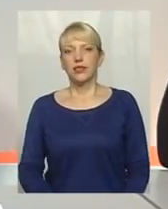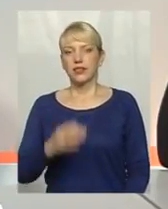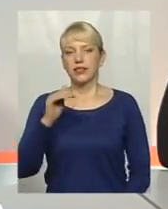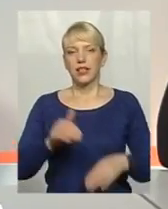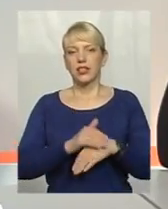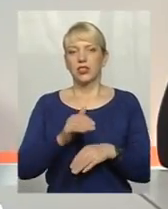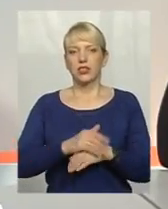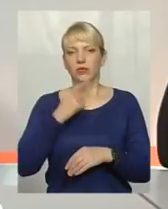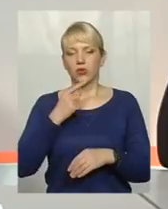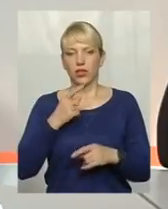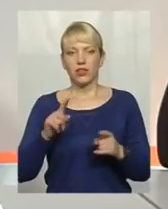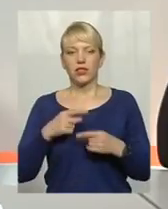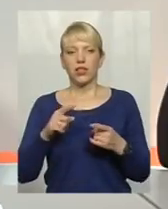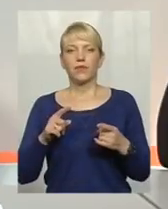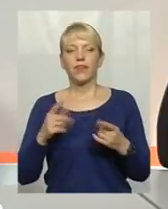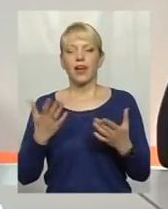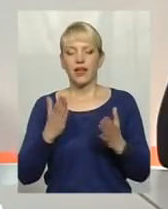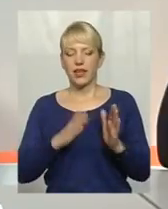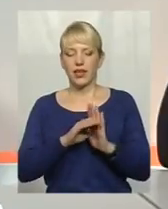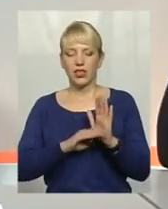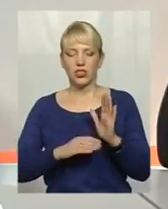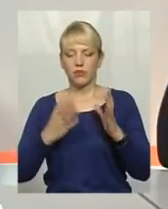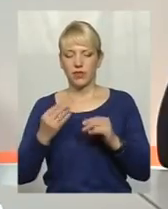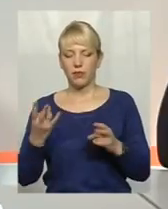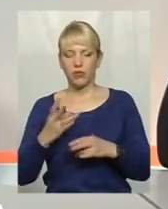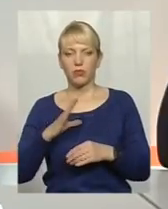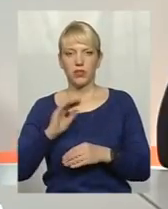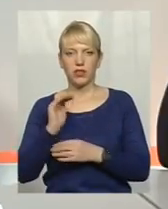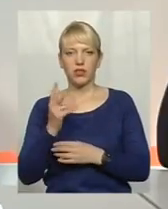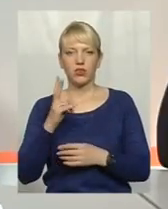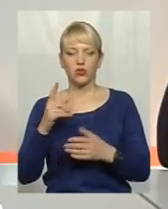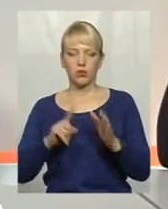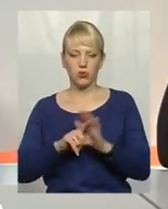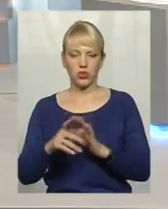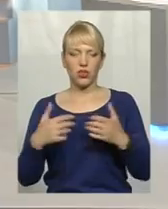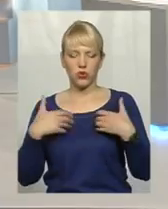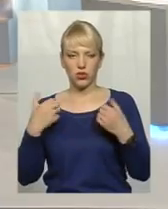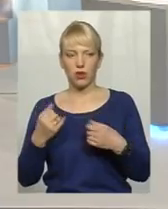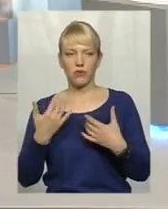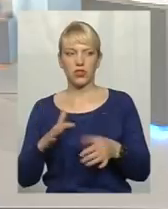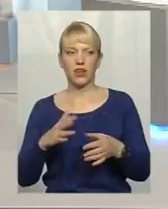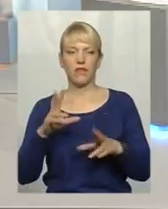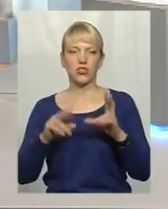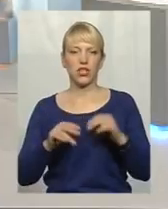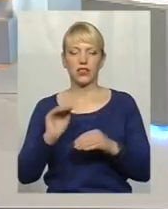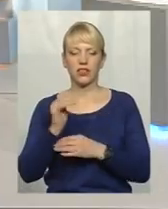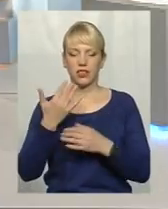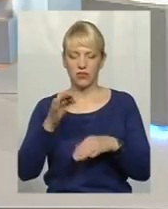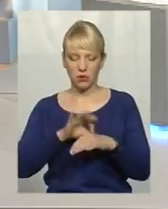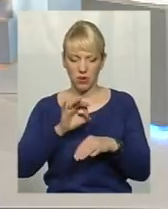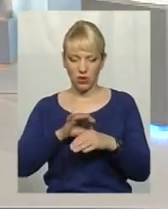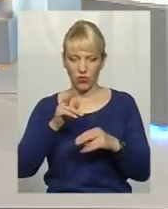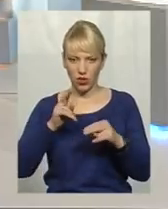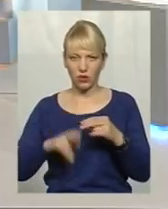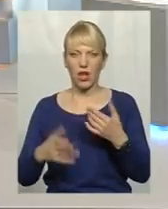який режим дня дитини має бути, яка йде на одужання вже? От ми начебто вже перехоріли. На що варто звертати